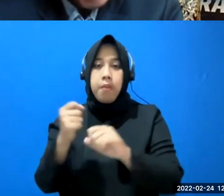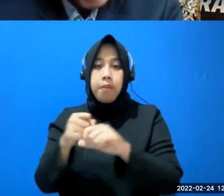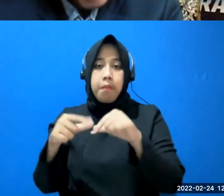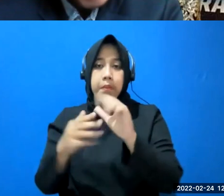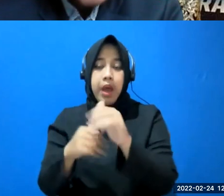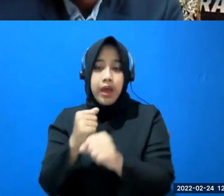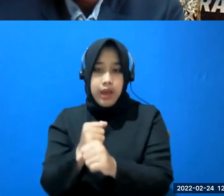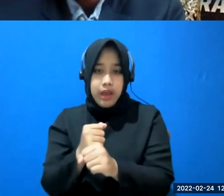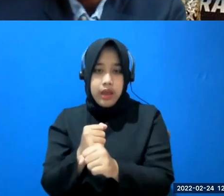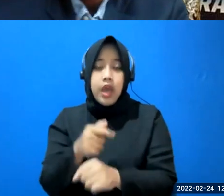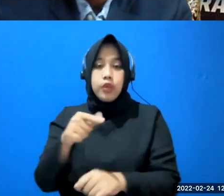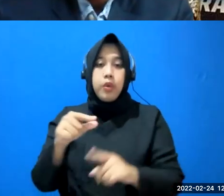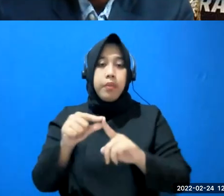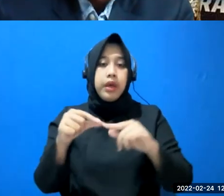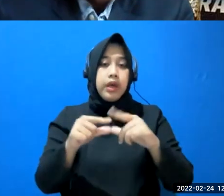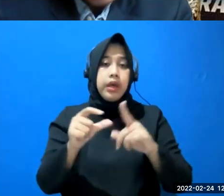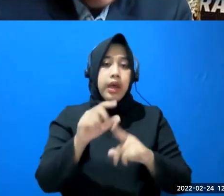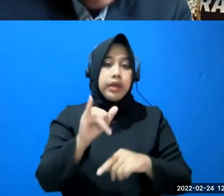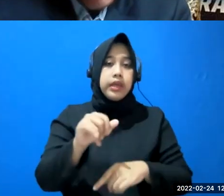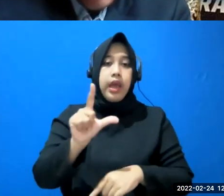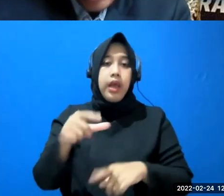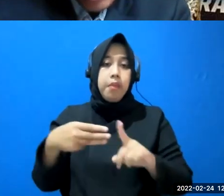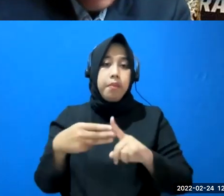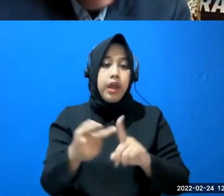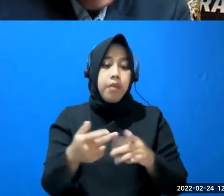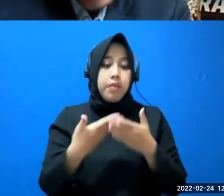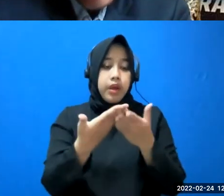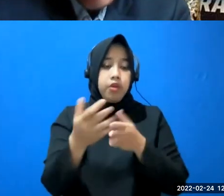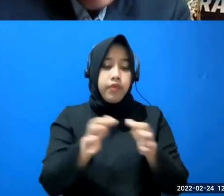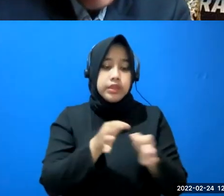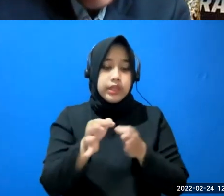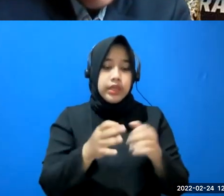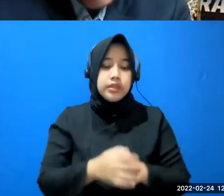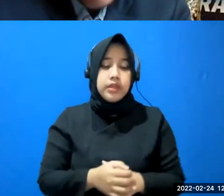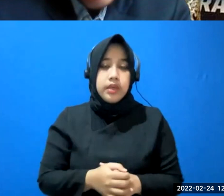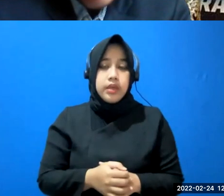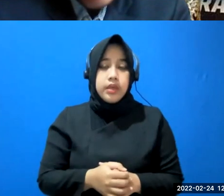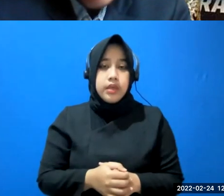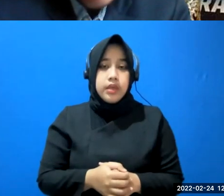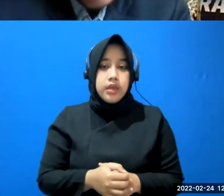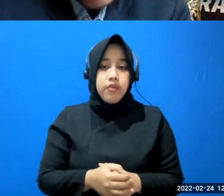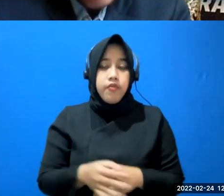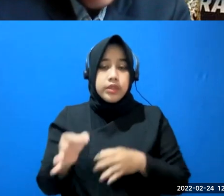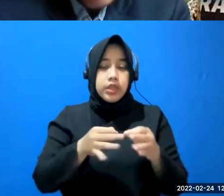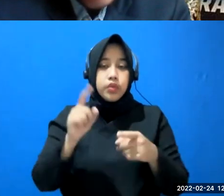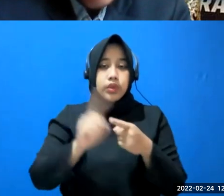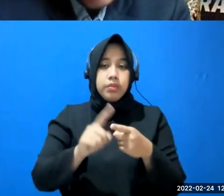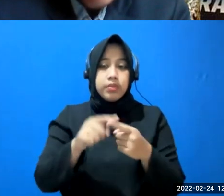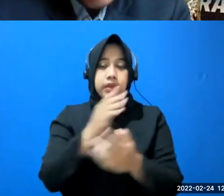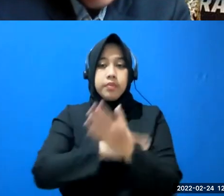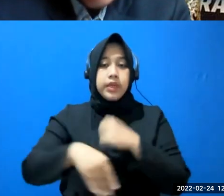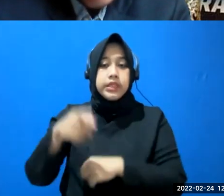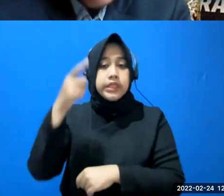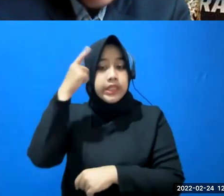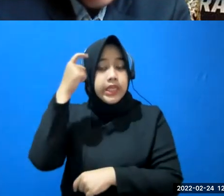peradi RBA memfasilitasi itu untuk teman-teman apa yang difabel kira-kira